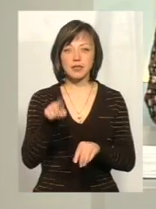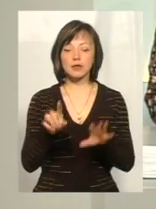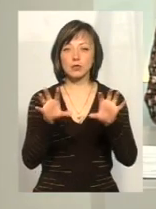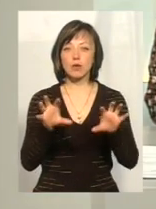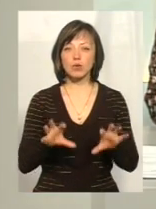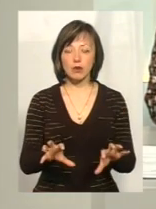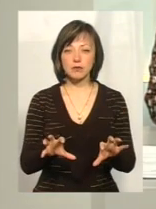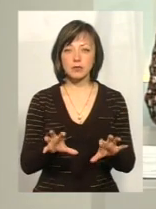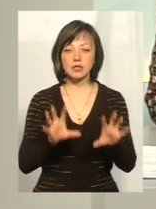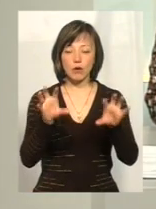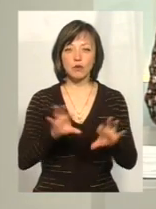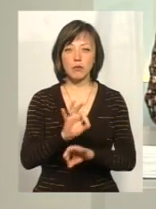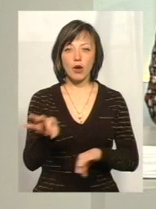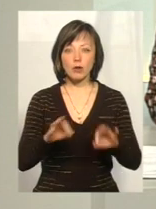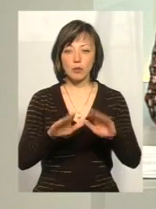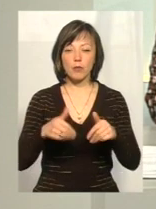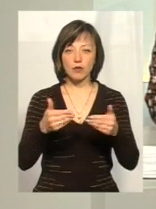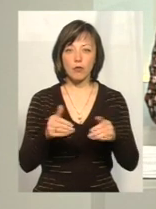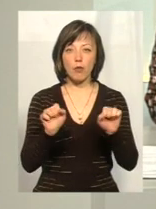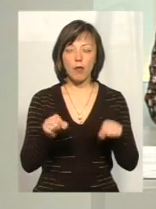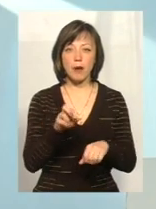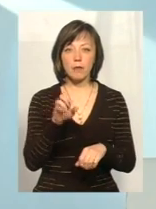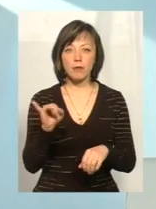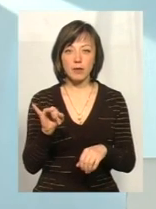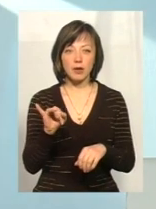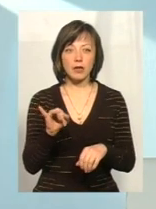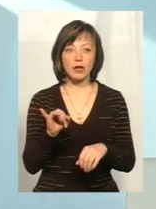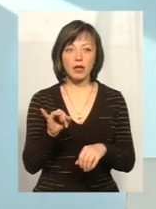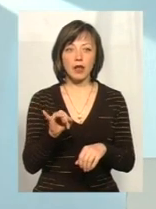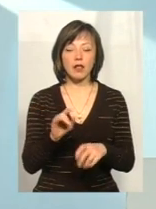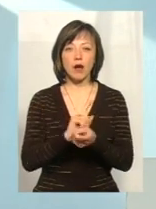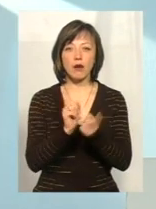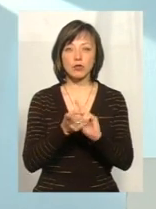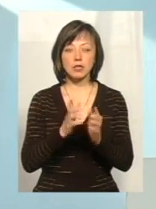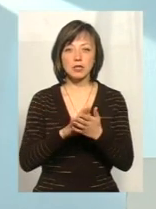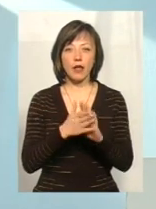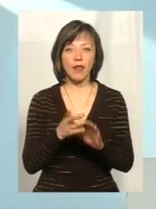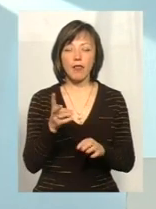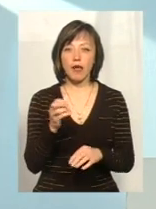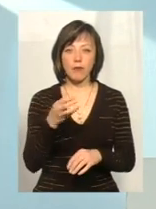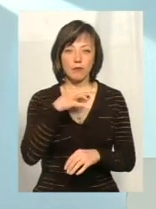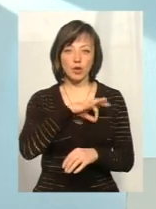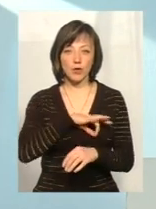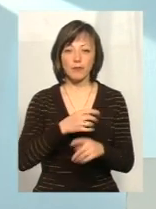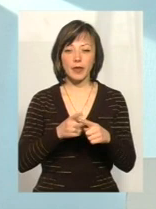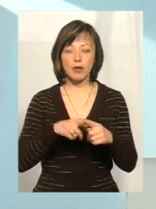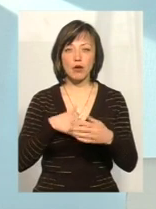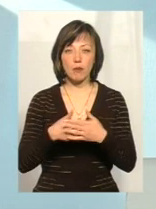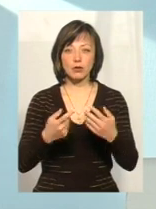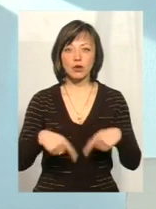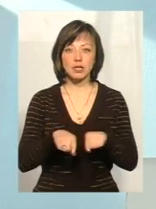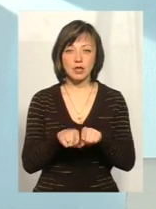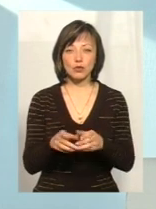законопроектом пропонувалося, могла б втратити статус непробудковості навіть, то тоді громадські організації все ж таки